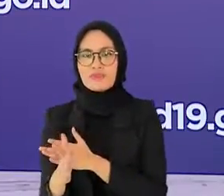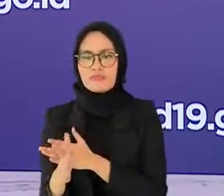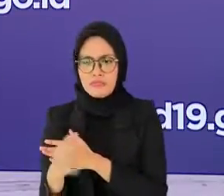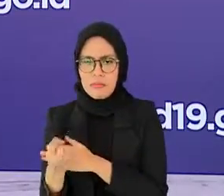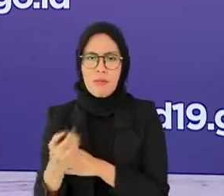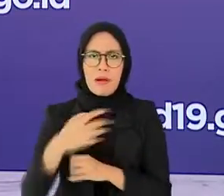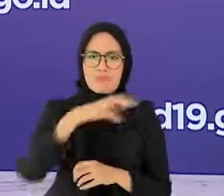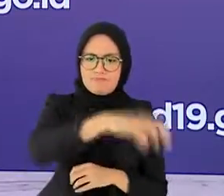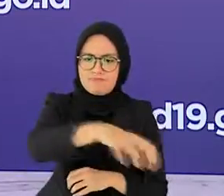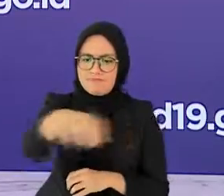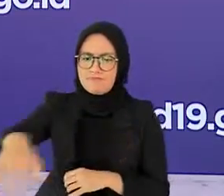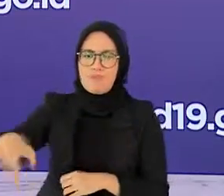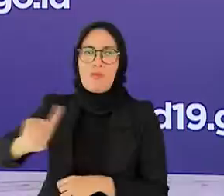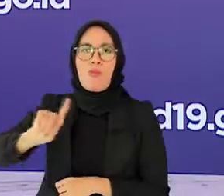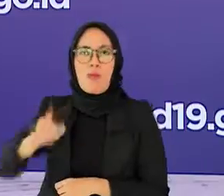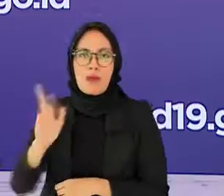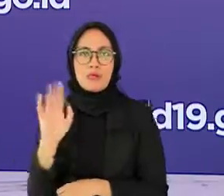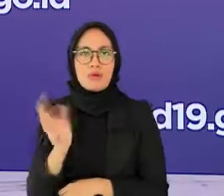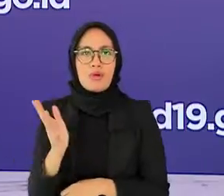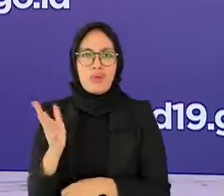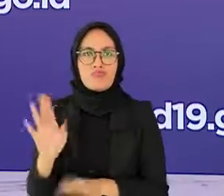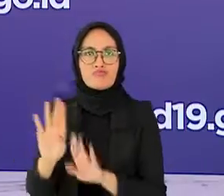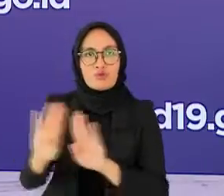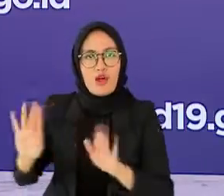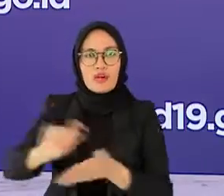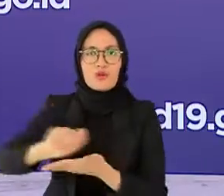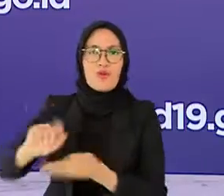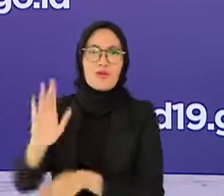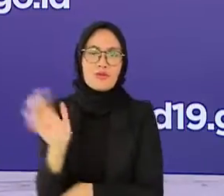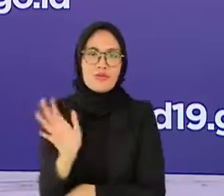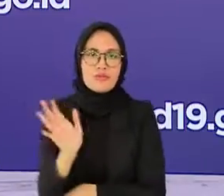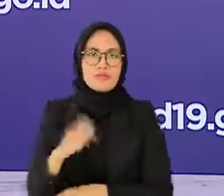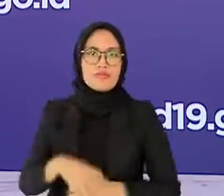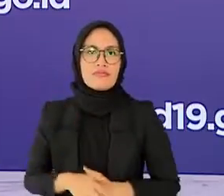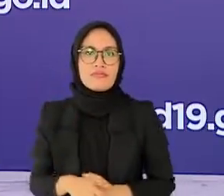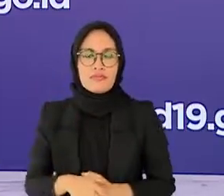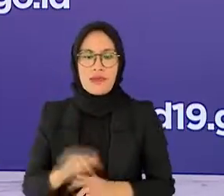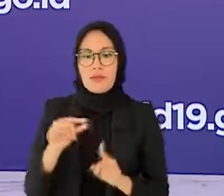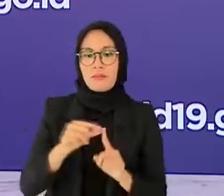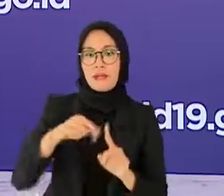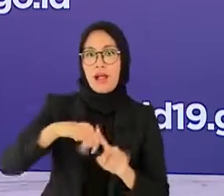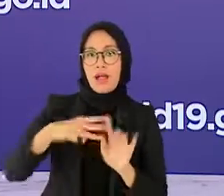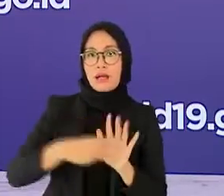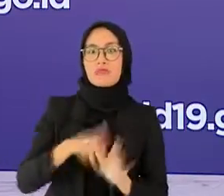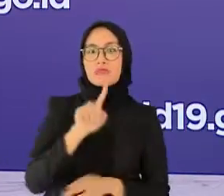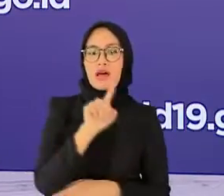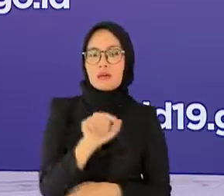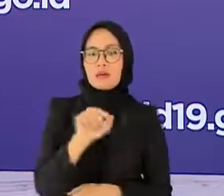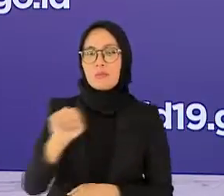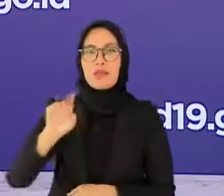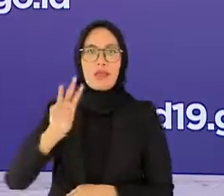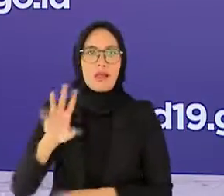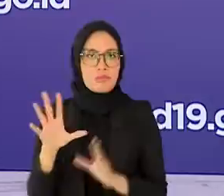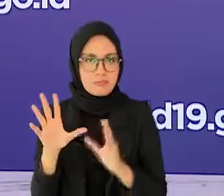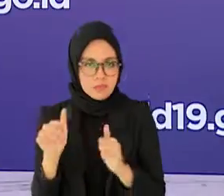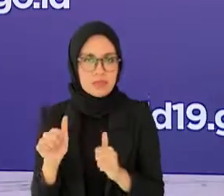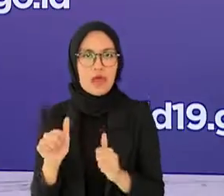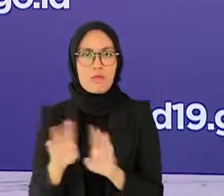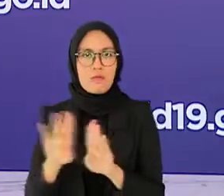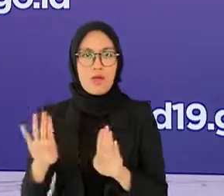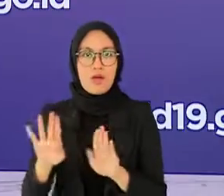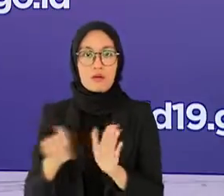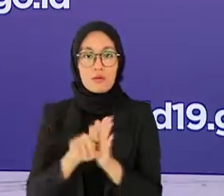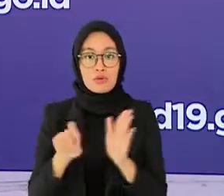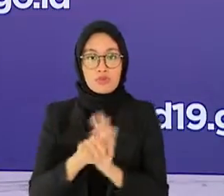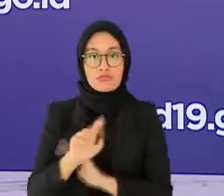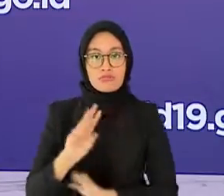beberapa daerah di Indonesia yang sudah berada di level 1 sampai dengan 3 seperti DKI